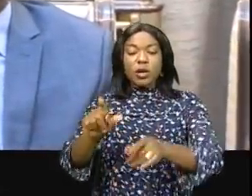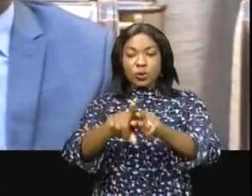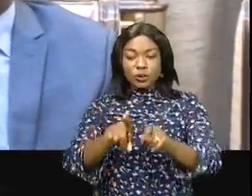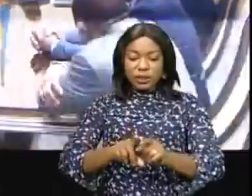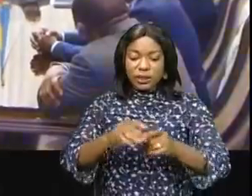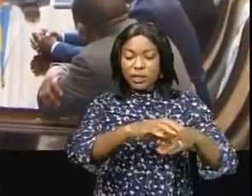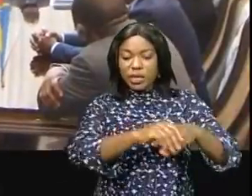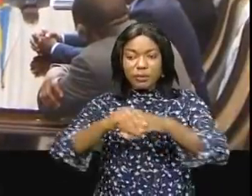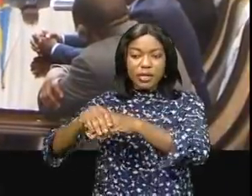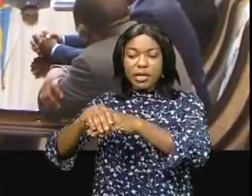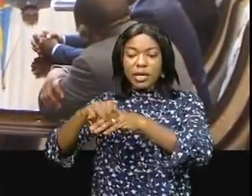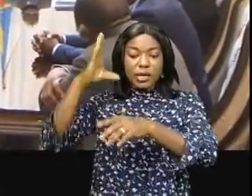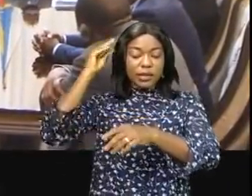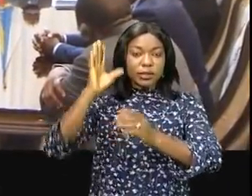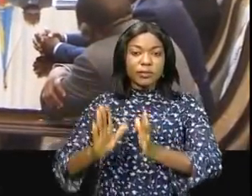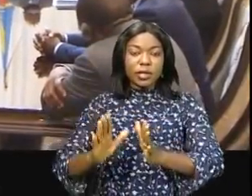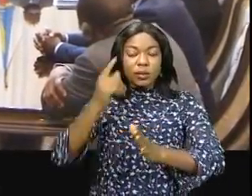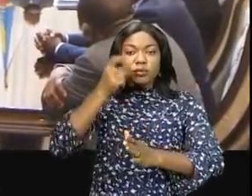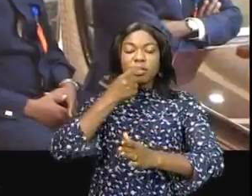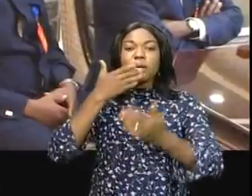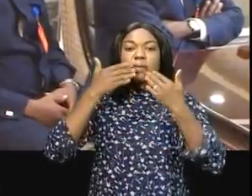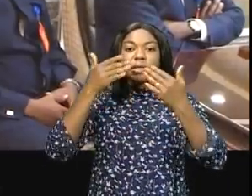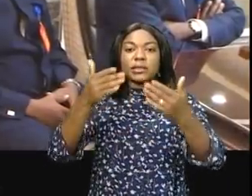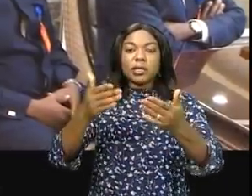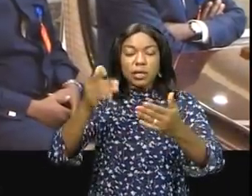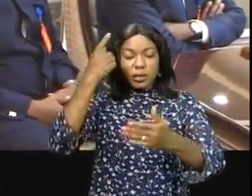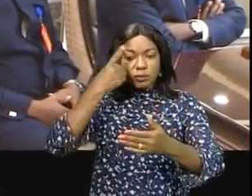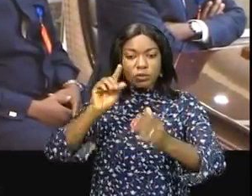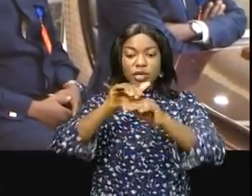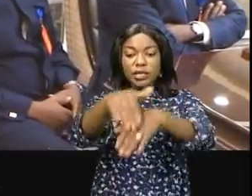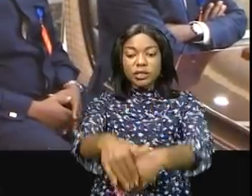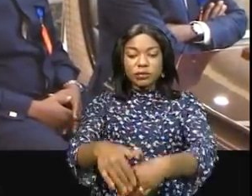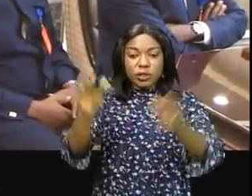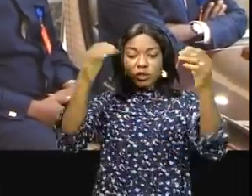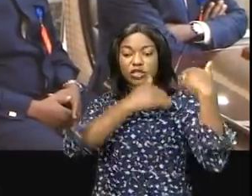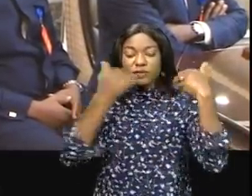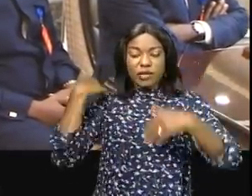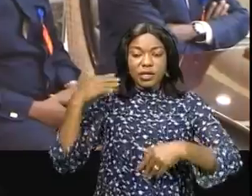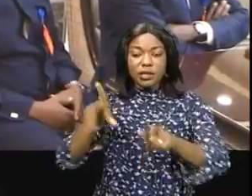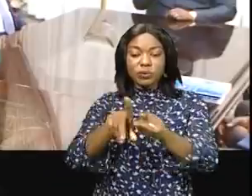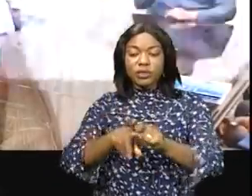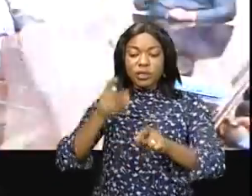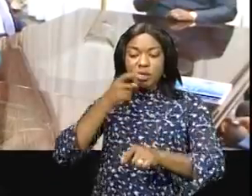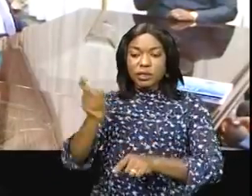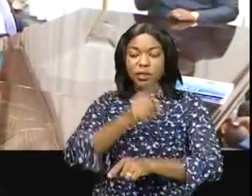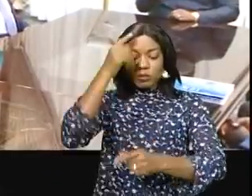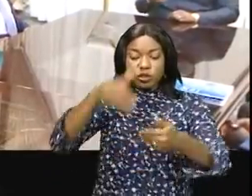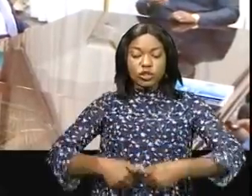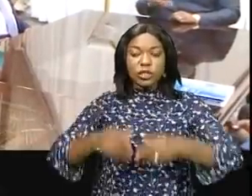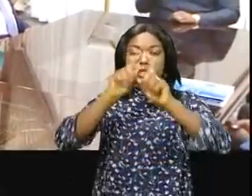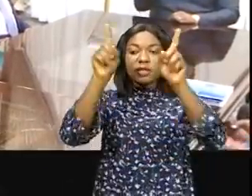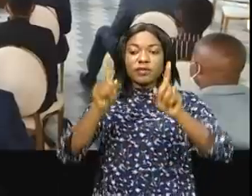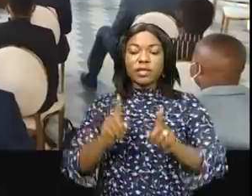institutions, venus le remercier pour son engagement à donner le meilleur d'instructions possible à la jeunesse africaine.